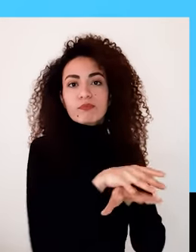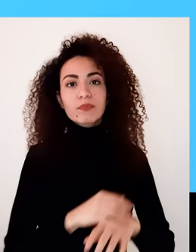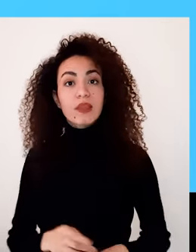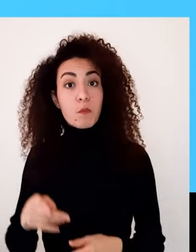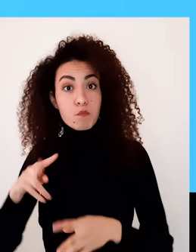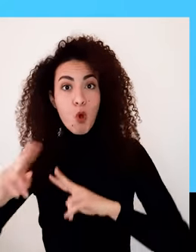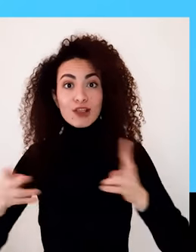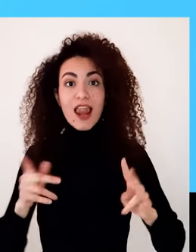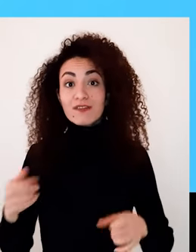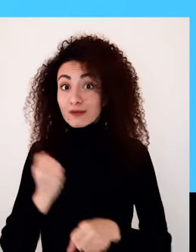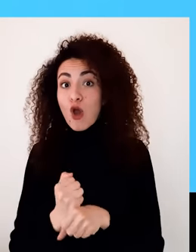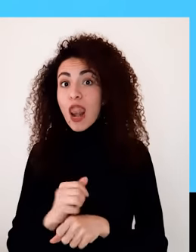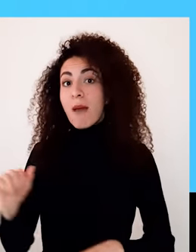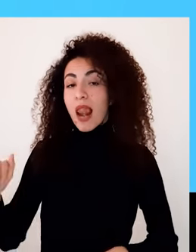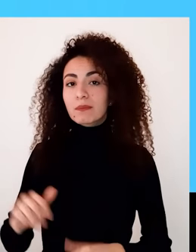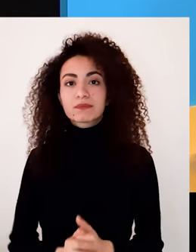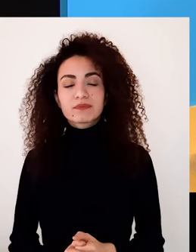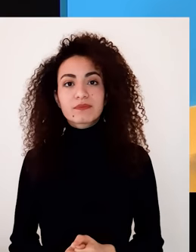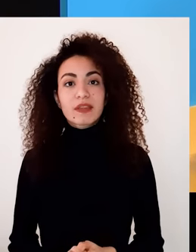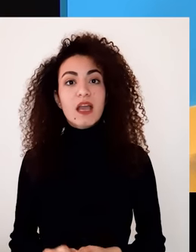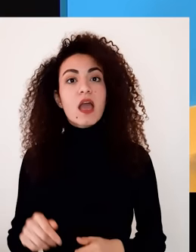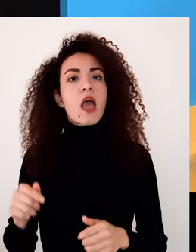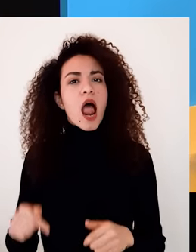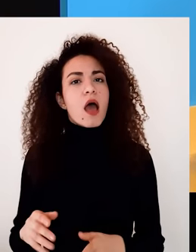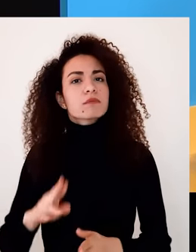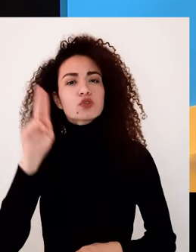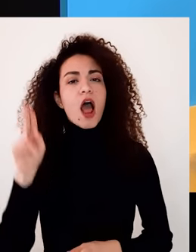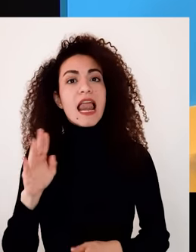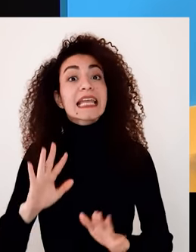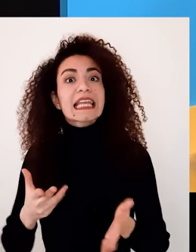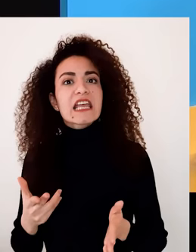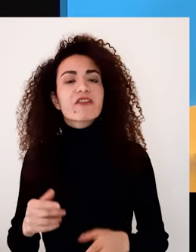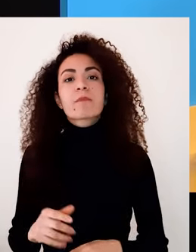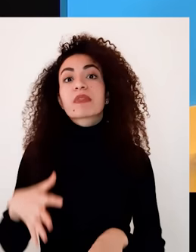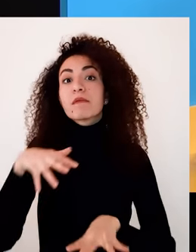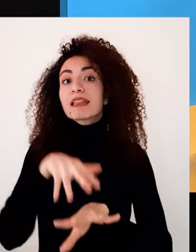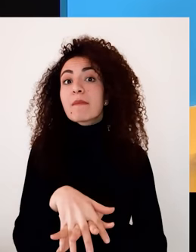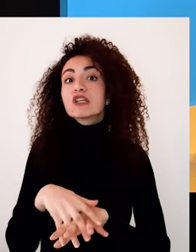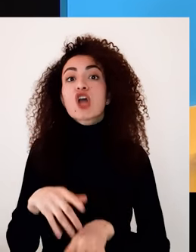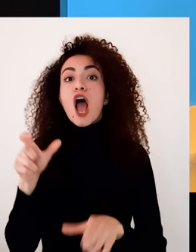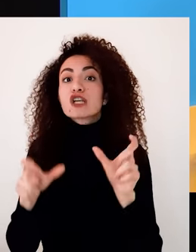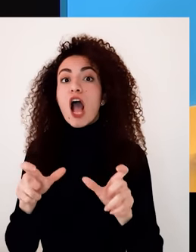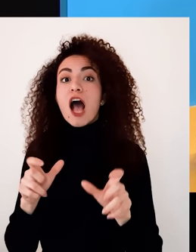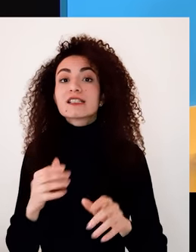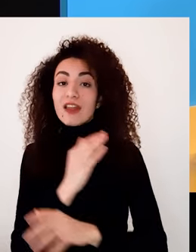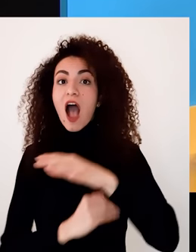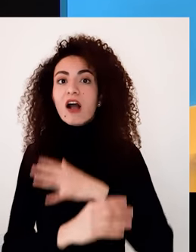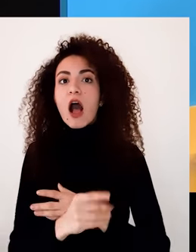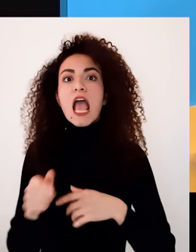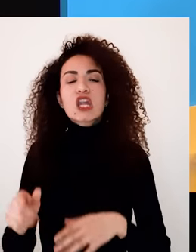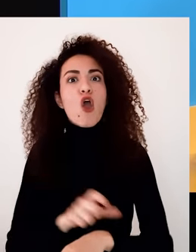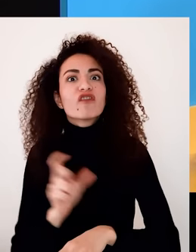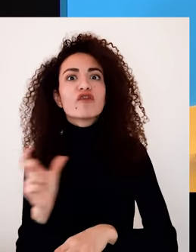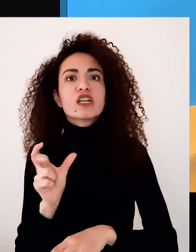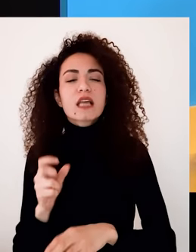الأمر يلي بنقلنا للسؤال السيدس وهو كيف ممكن أن يكون إدماج الأشخاص ذوي الإعاقة فرصة تنمية وإزدهار